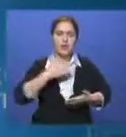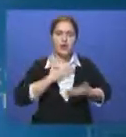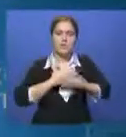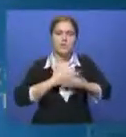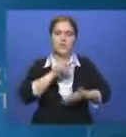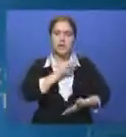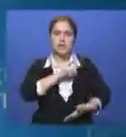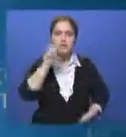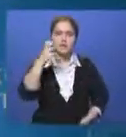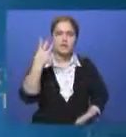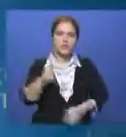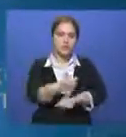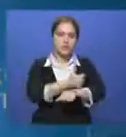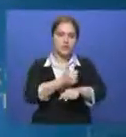работам на 240 часов.